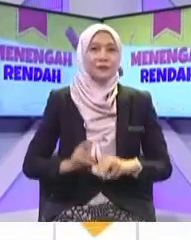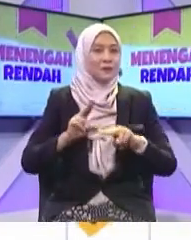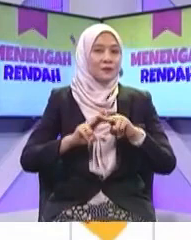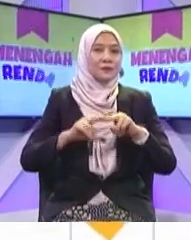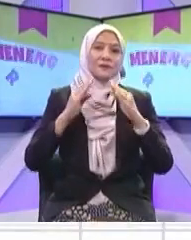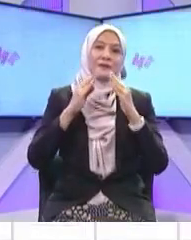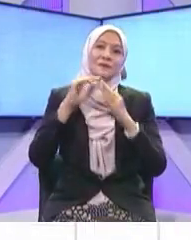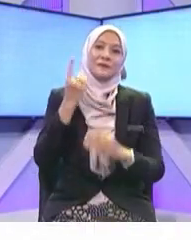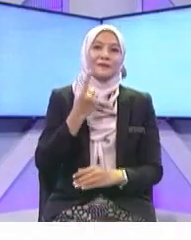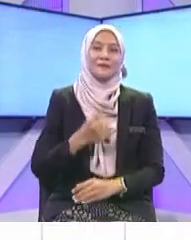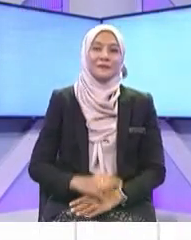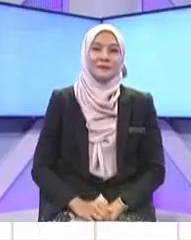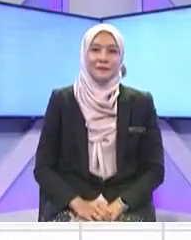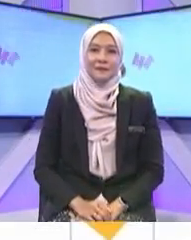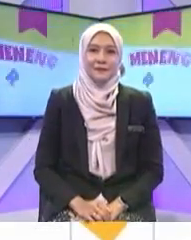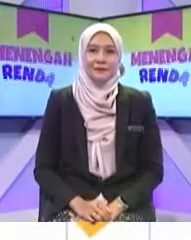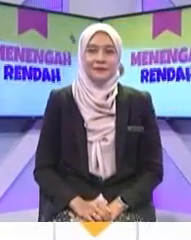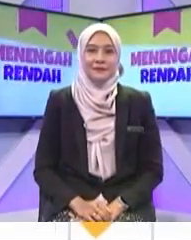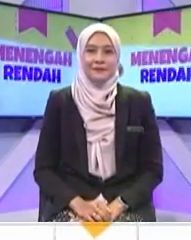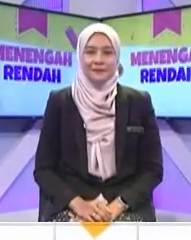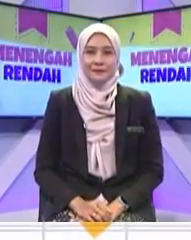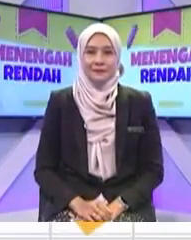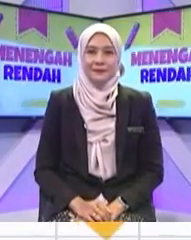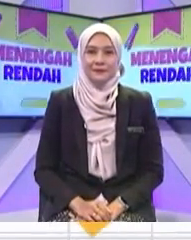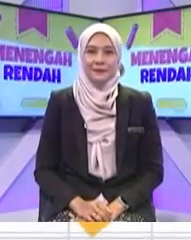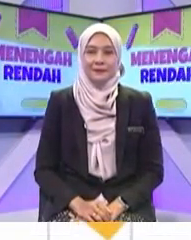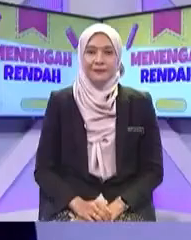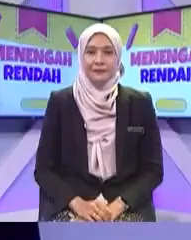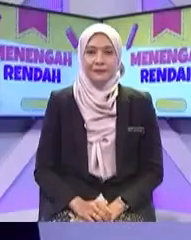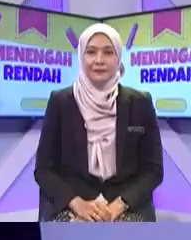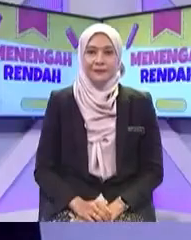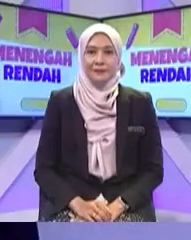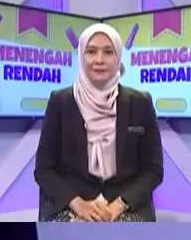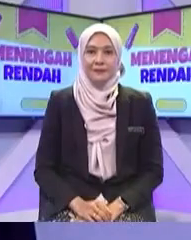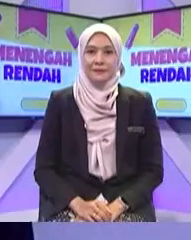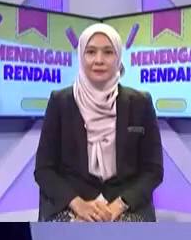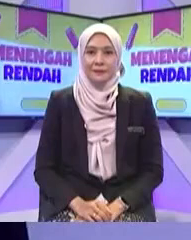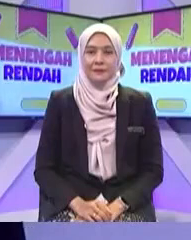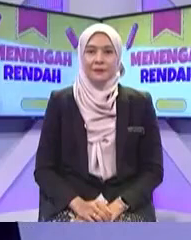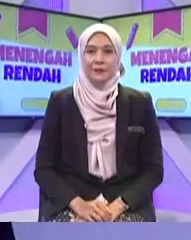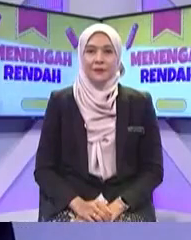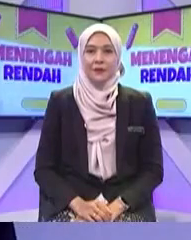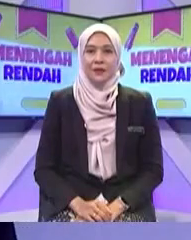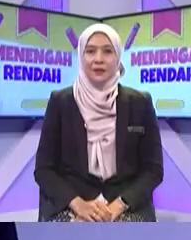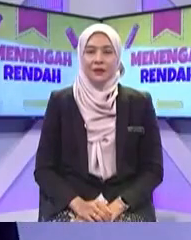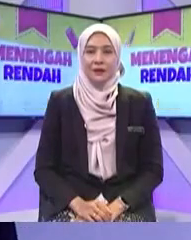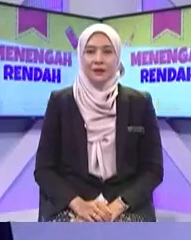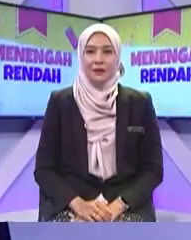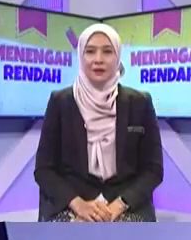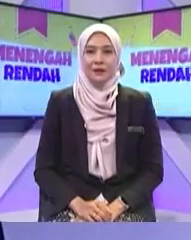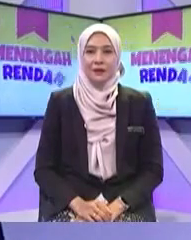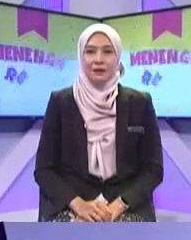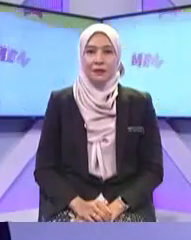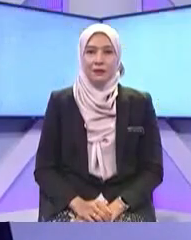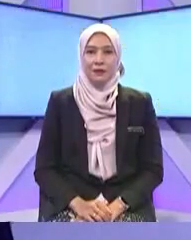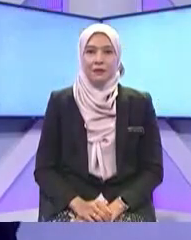awal-awal lagi Dia kata tak pernah Tak pernah Menggunakan Mungkin Masih Meminta Bantuan daripada Ibu bapa Murid-murid di